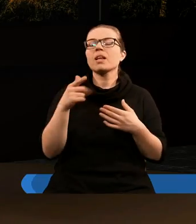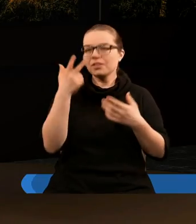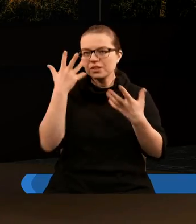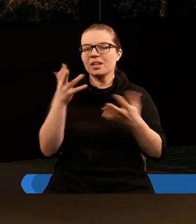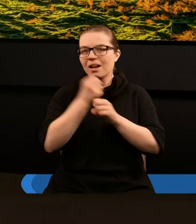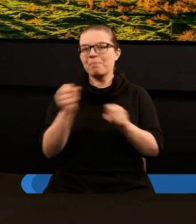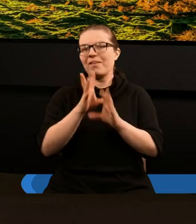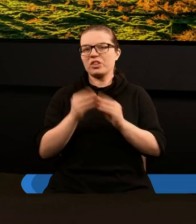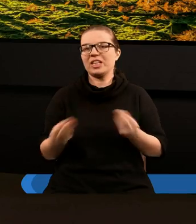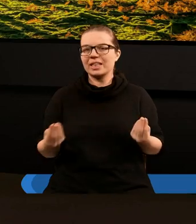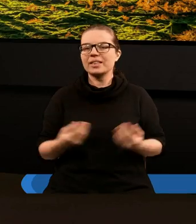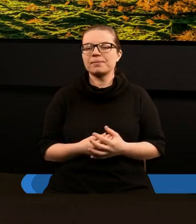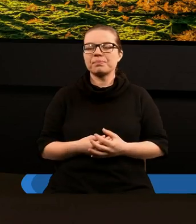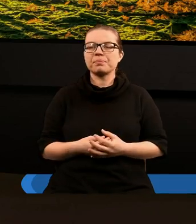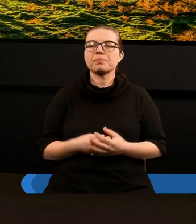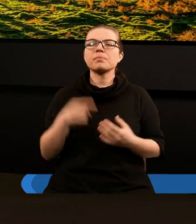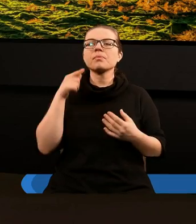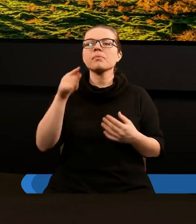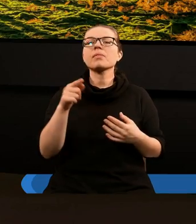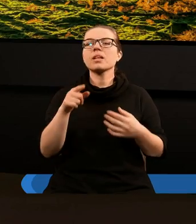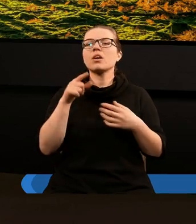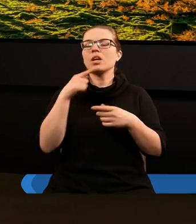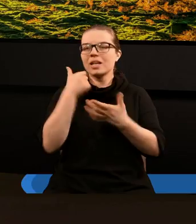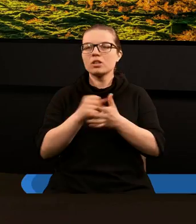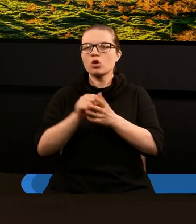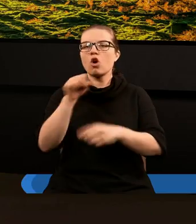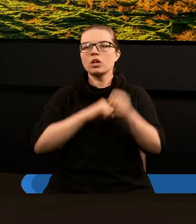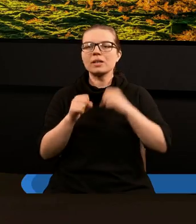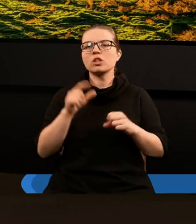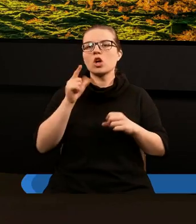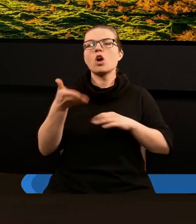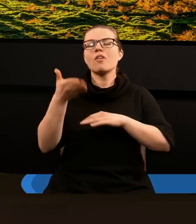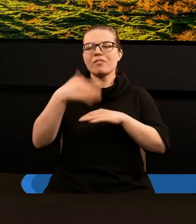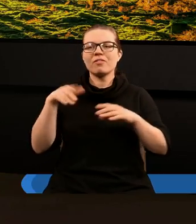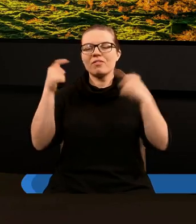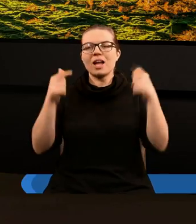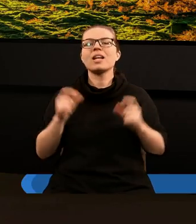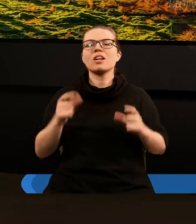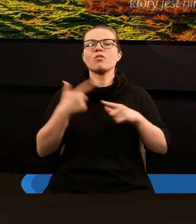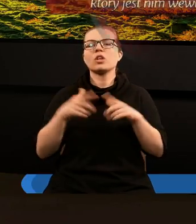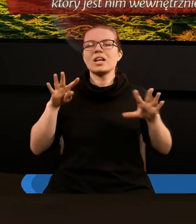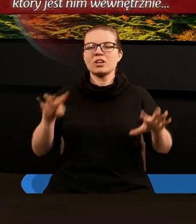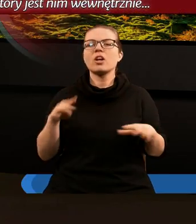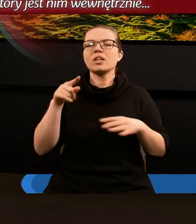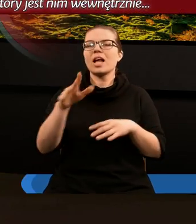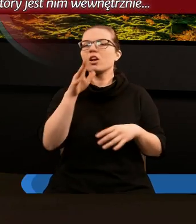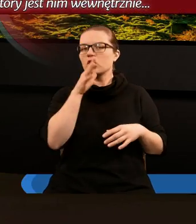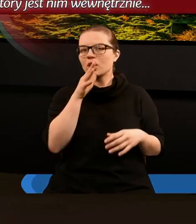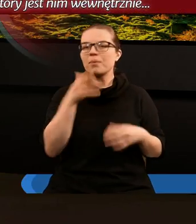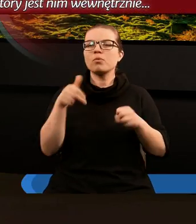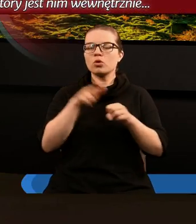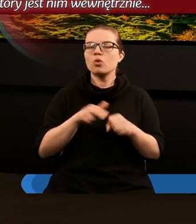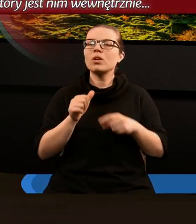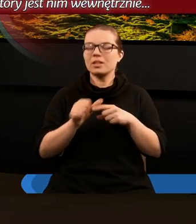chce zbawić. Możemy również wspomnieć o tekście z listu do Rzymian, rozdział 2, werset 29. Ten jest Żydem,